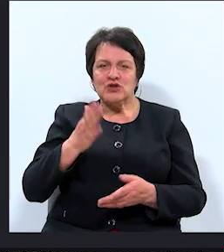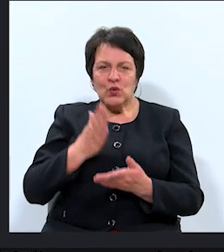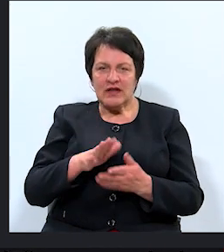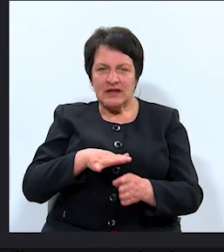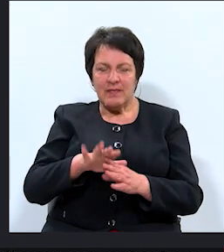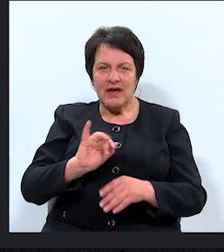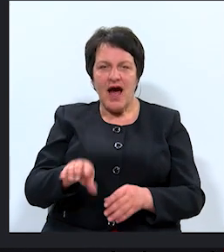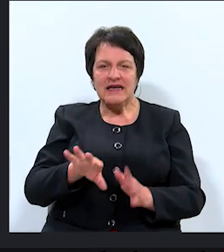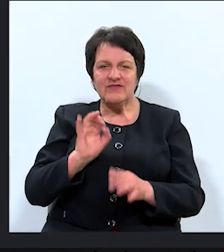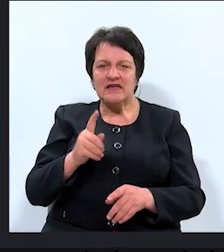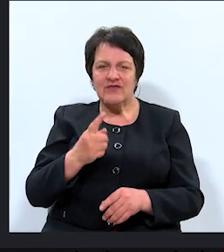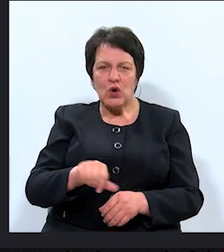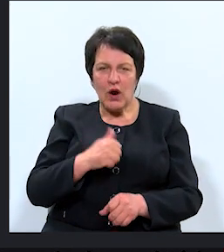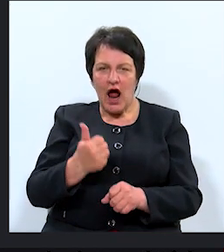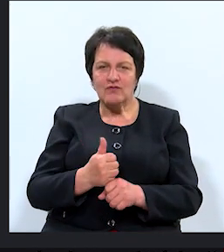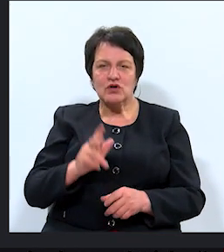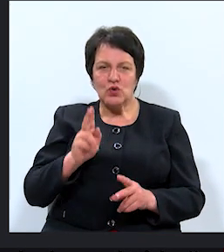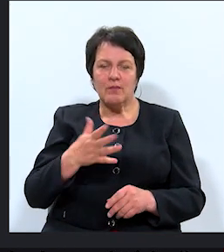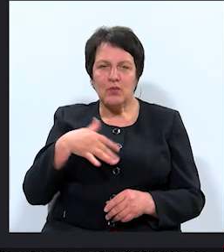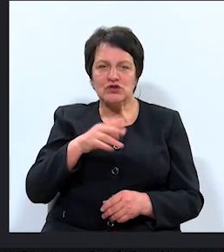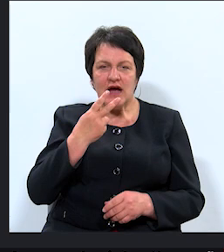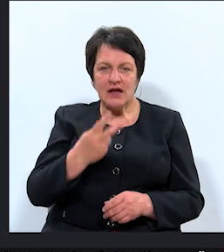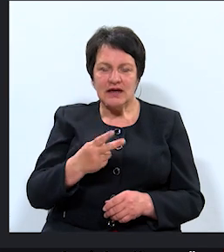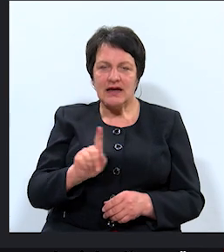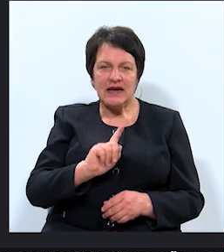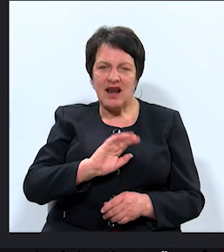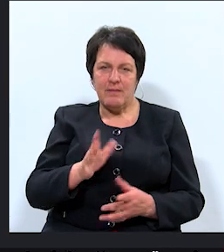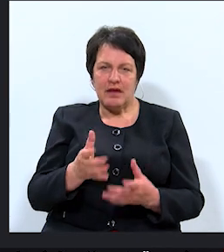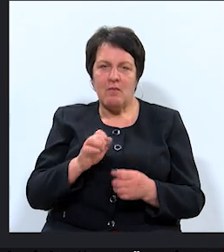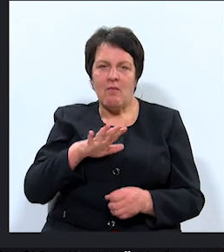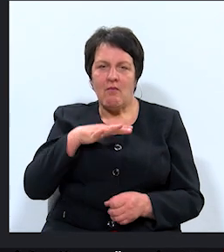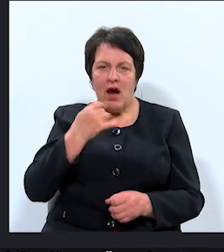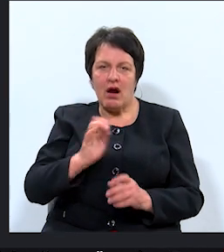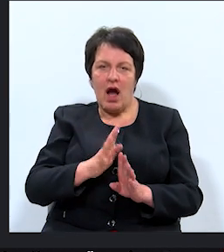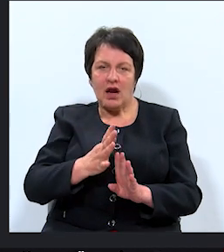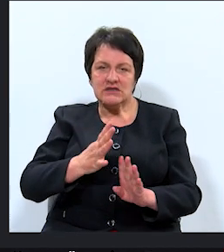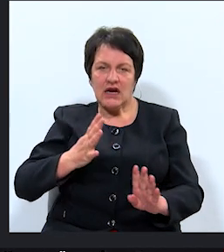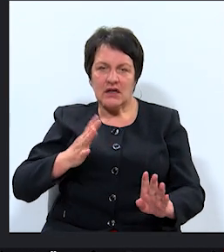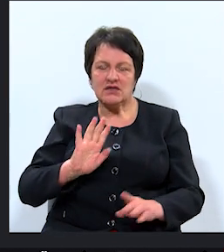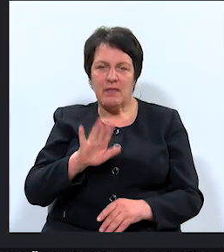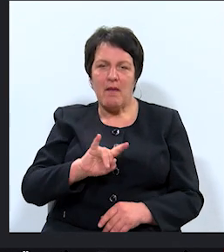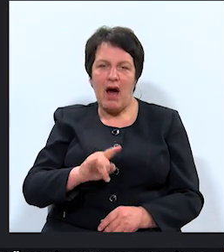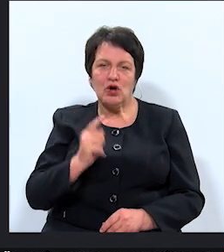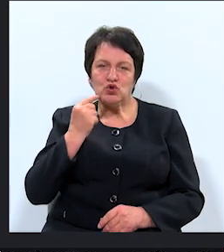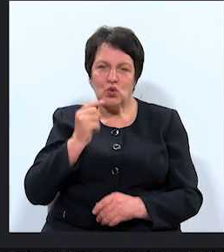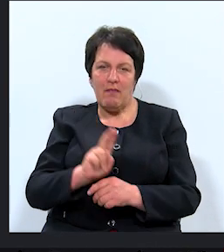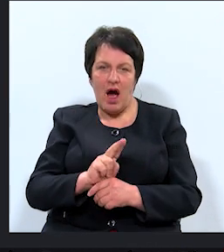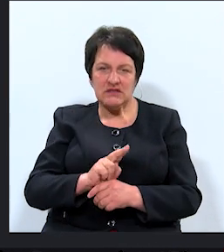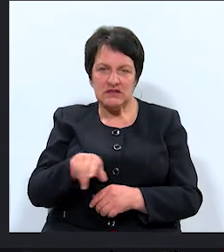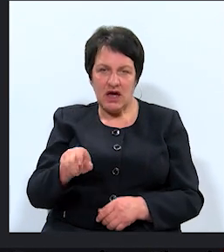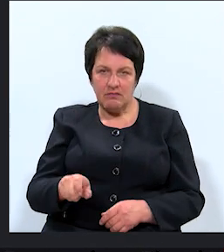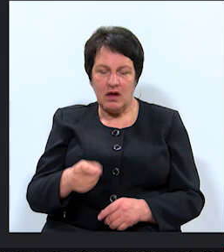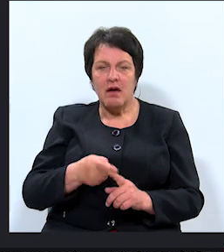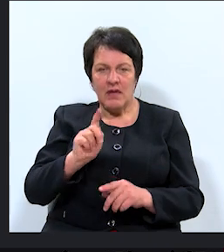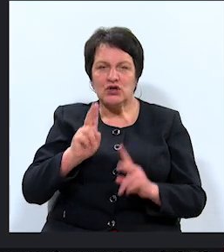bet, ja izvēlās vienu galveno solījumu, mums skatījumā ar nepieņemamie parāk garas rindas pie bērnu zobārstiem. Līdz ar to